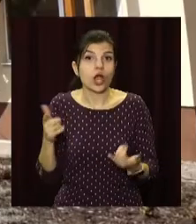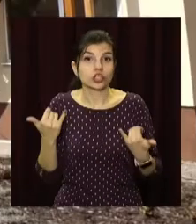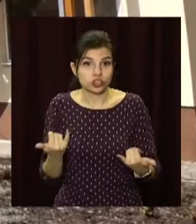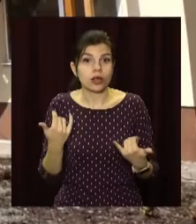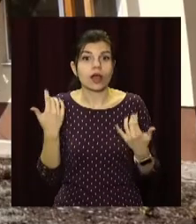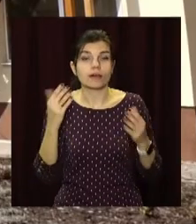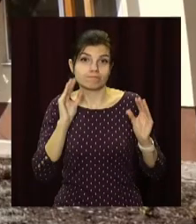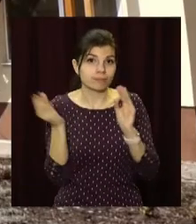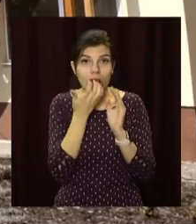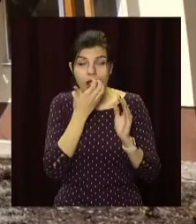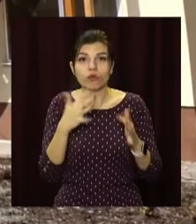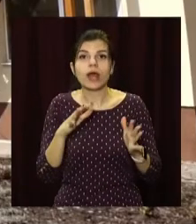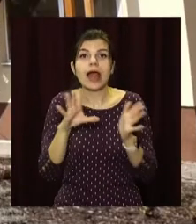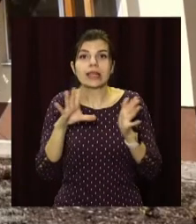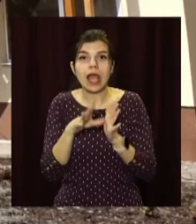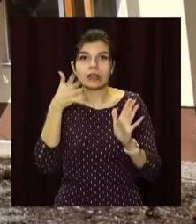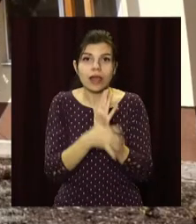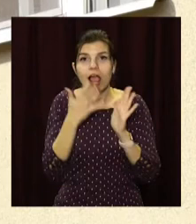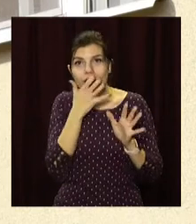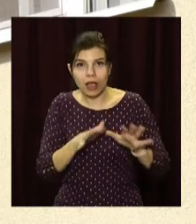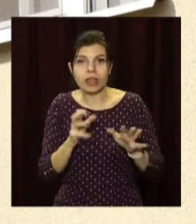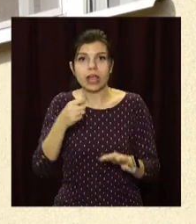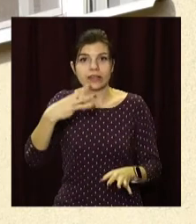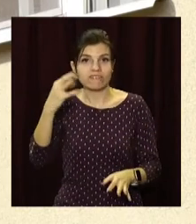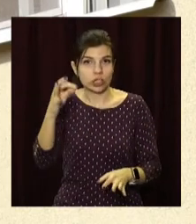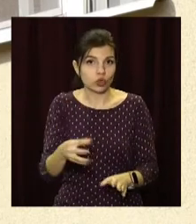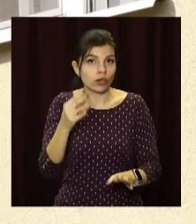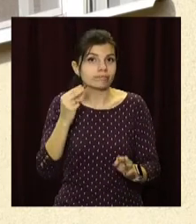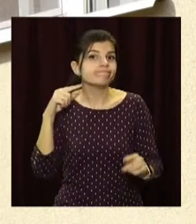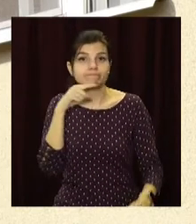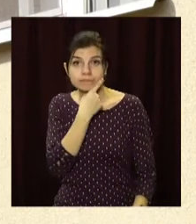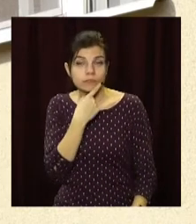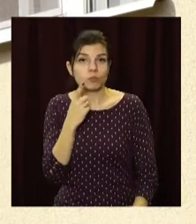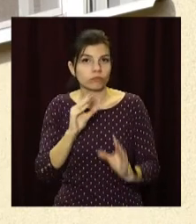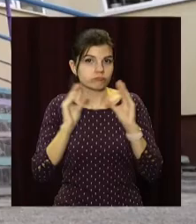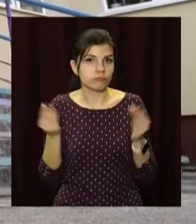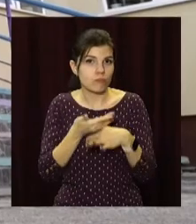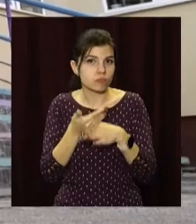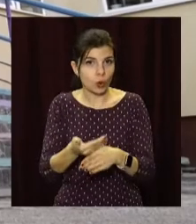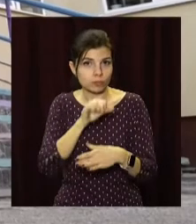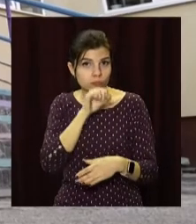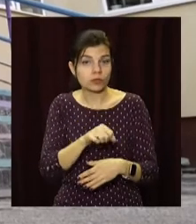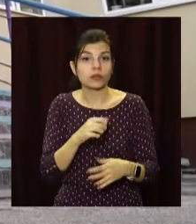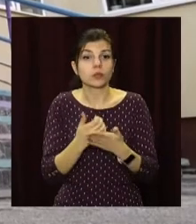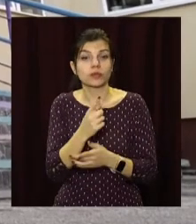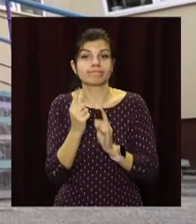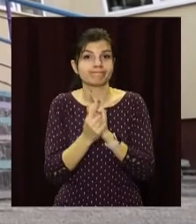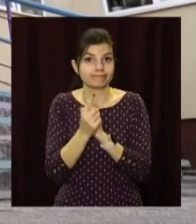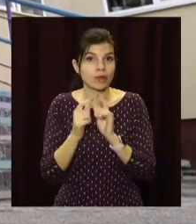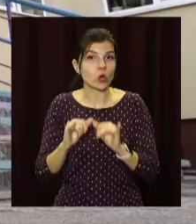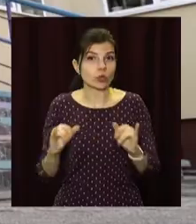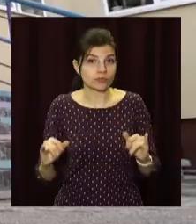енергоресурсах 30%. Проєкт реновації закладів освіти реалізують спільно з Європейським банком, реконструкції та